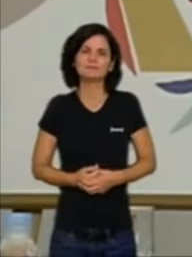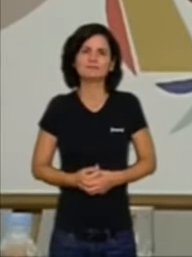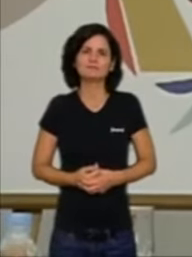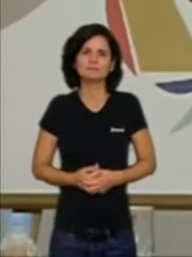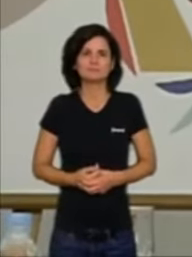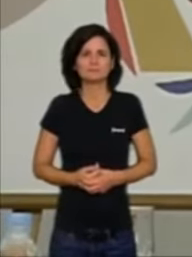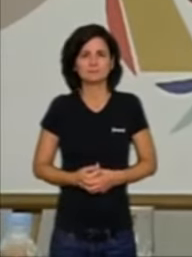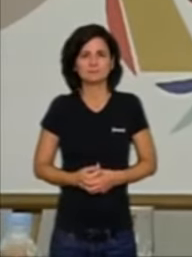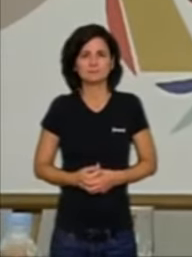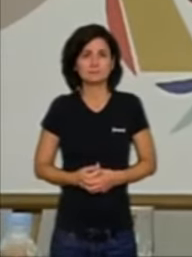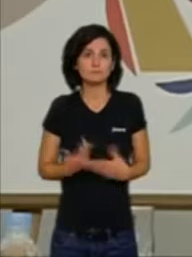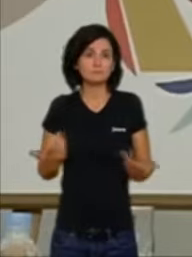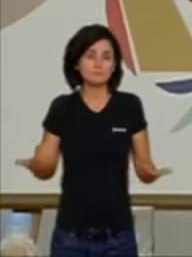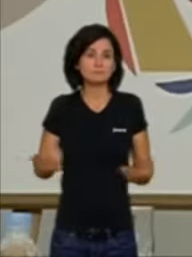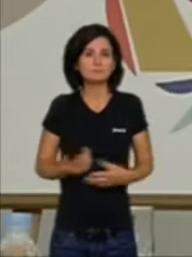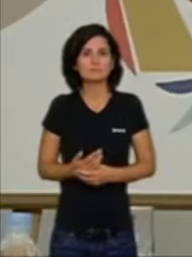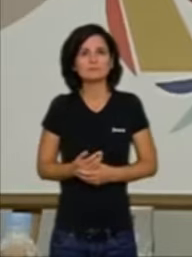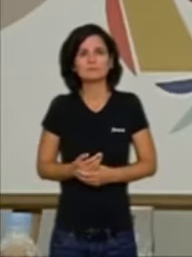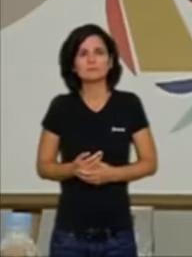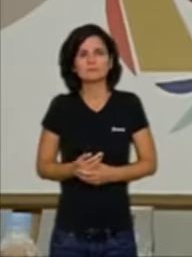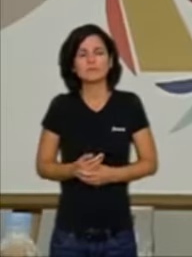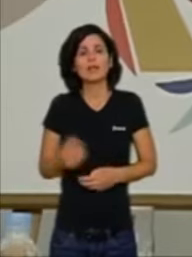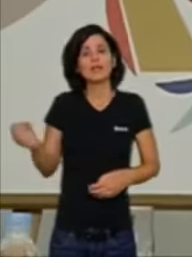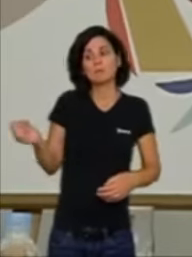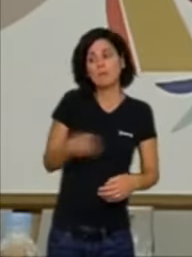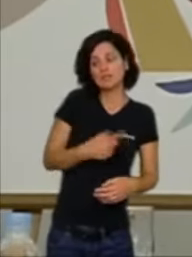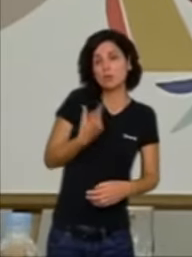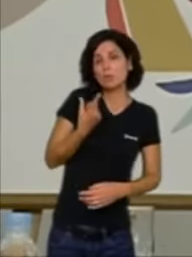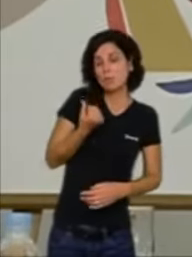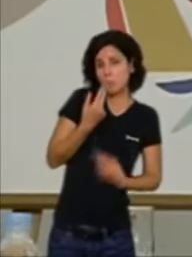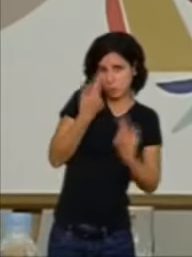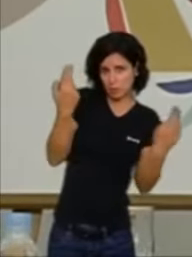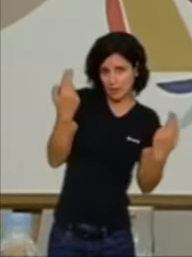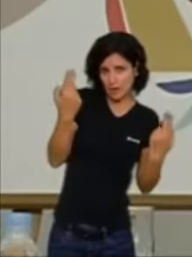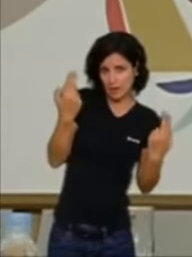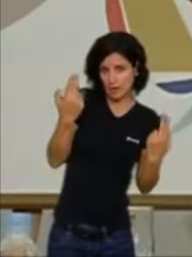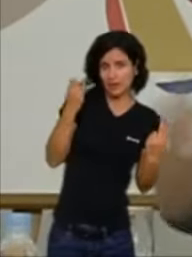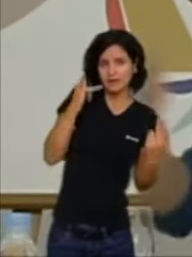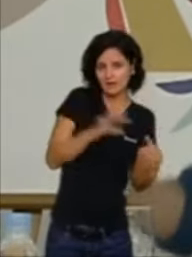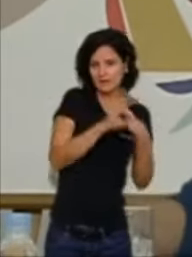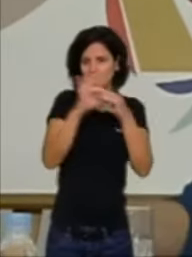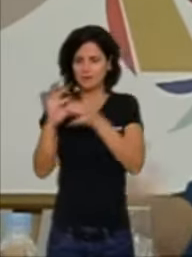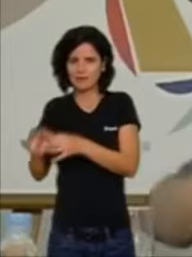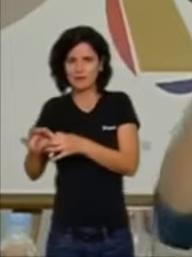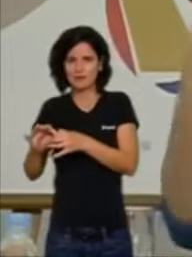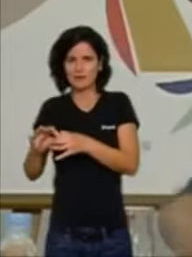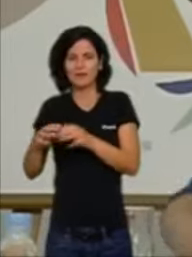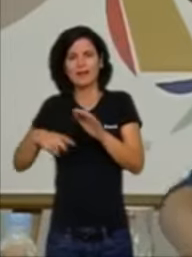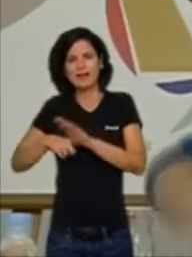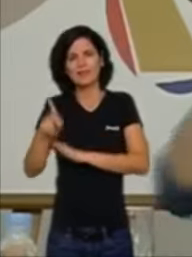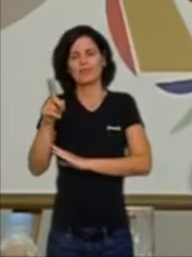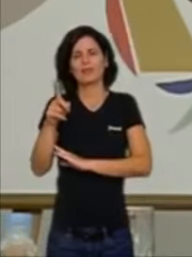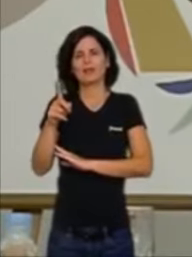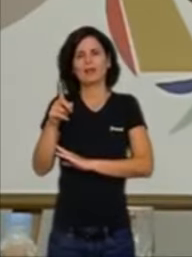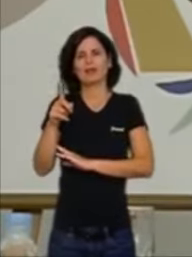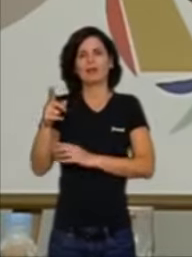Clar que n'hi ha una correlació entre inversió pública i generació d'economia i,